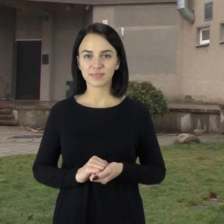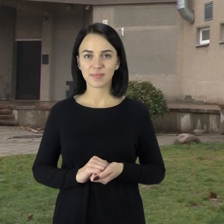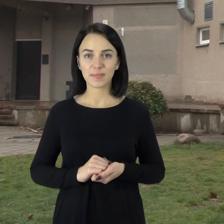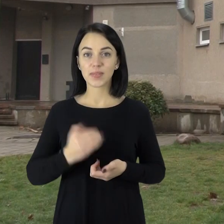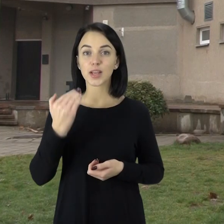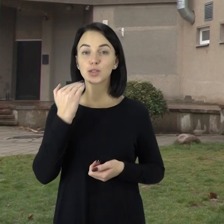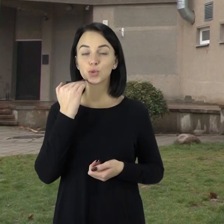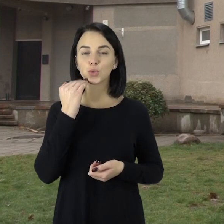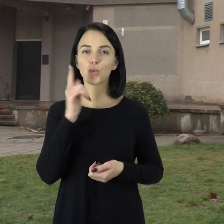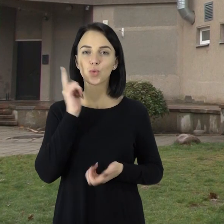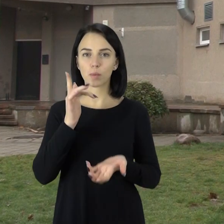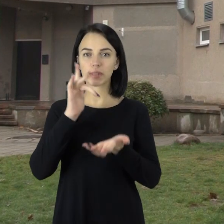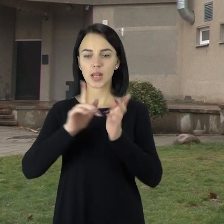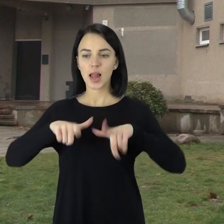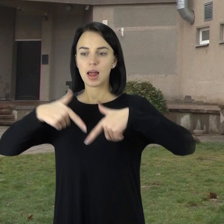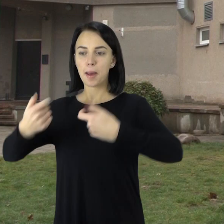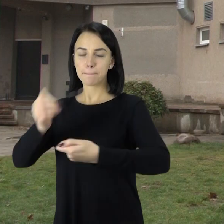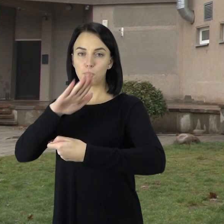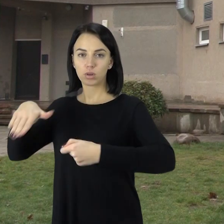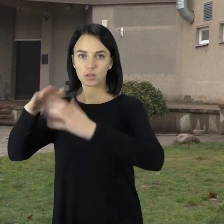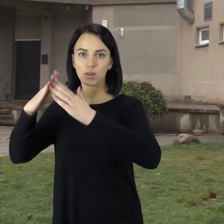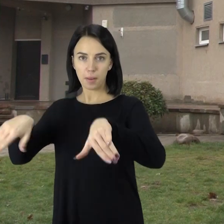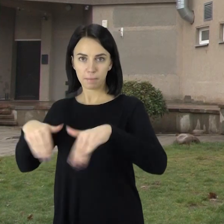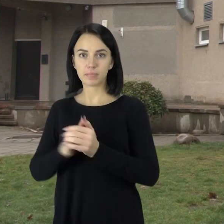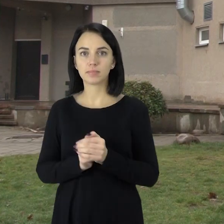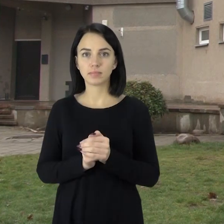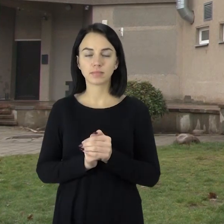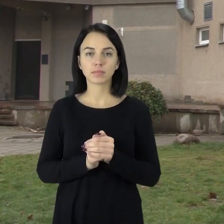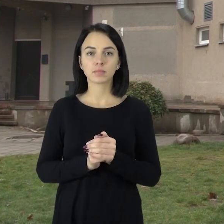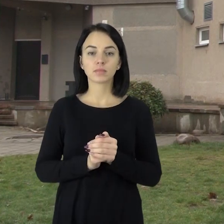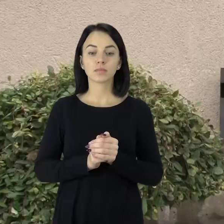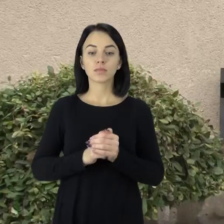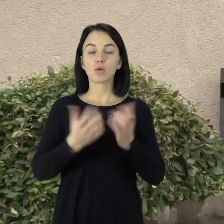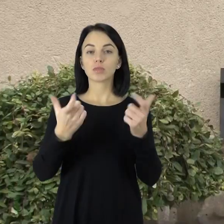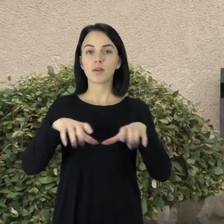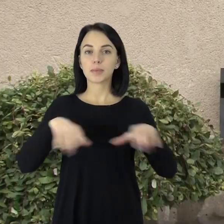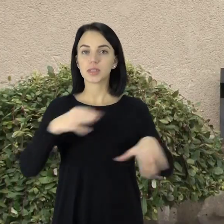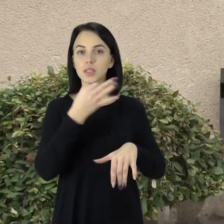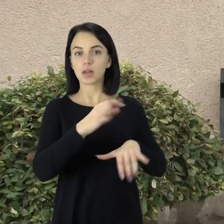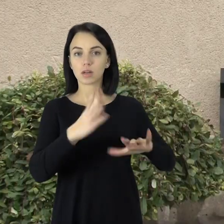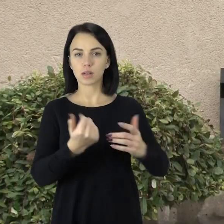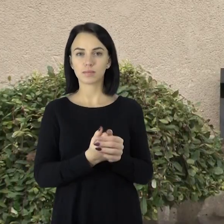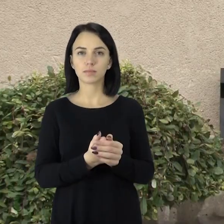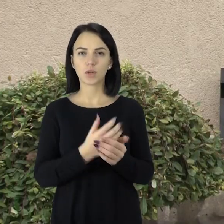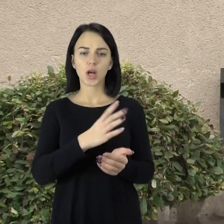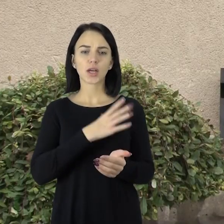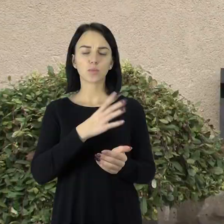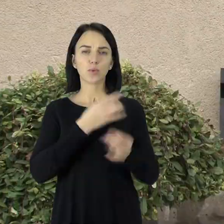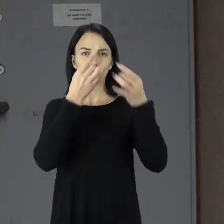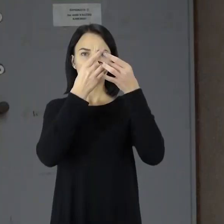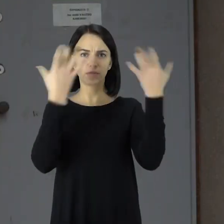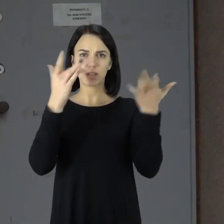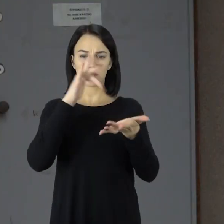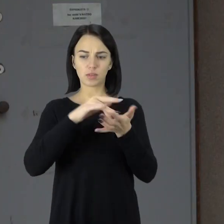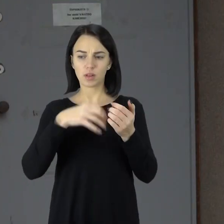Šiaulių jaunimo centras buvo perdatas moksleivinamą. Sabivaldybės administracija sako, kad iki tol buvęs švietimo centro padalinio jaunimo